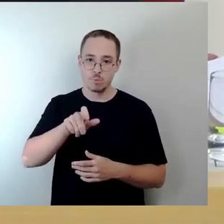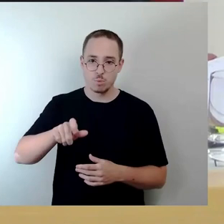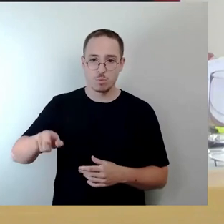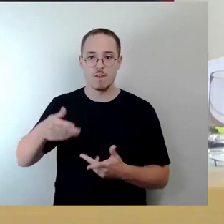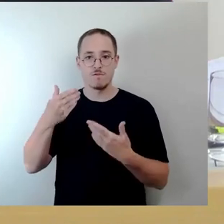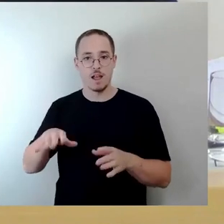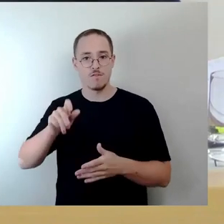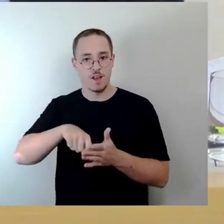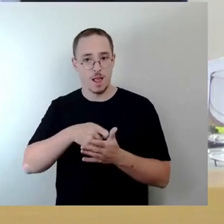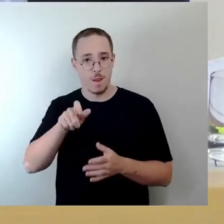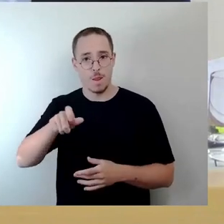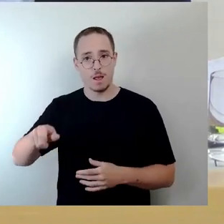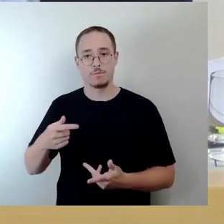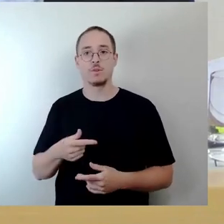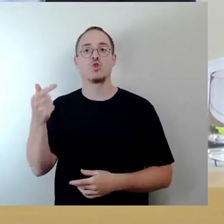Thorsten Nitschel, bitte.